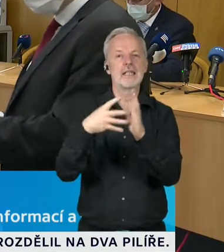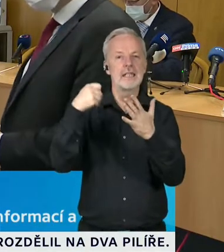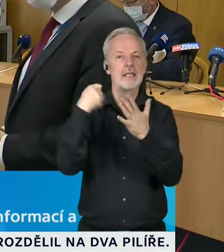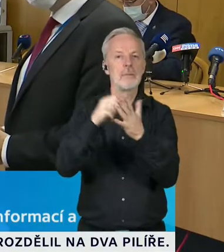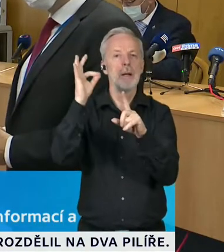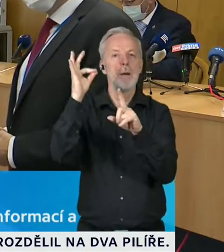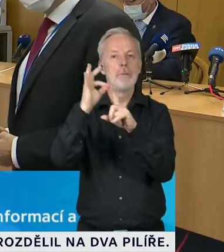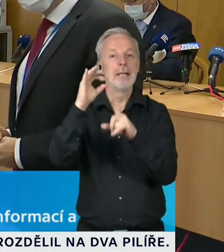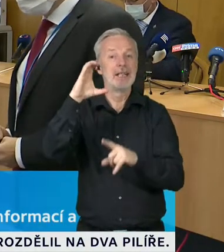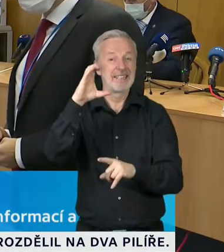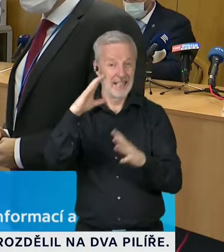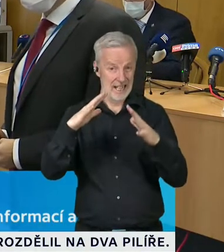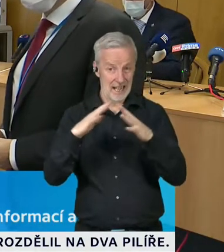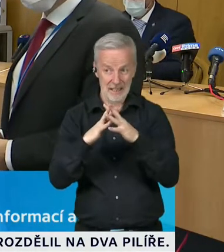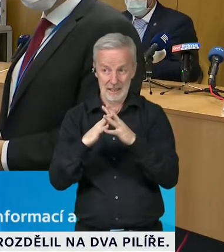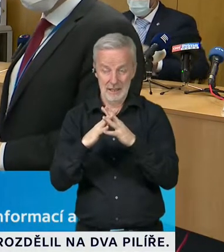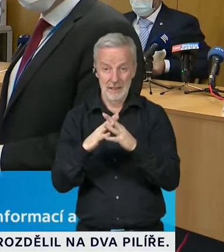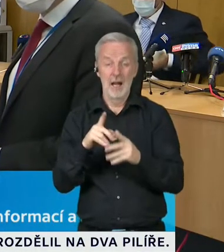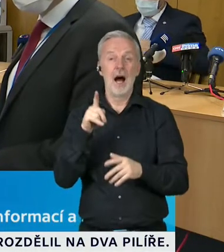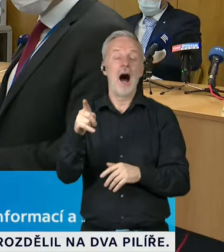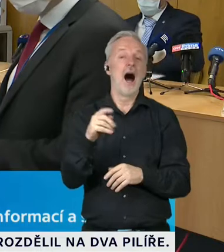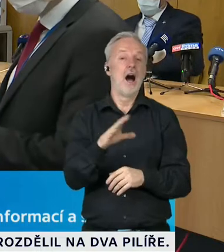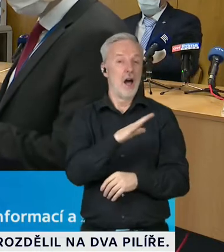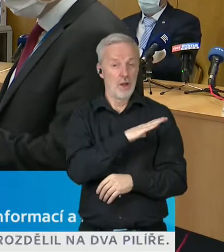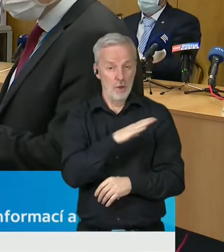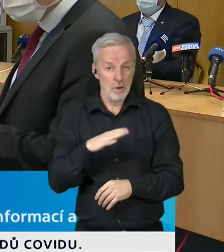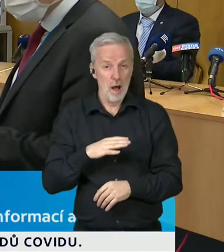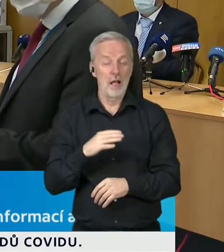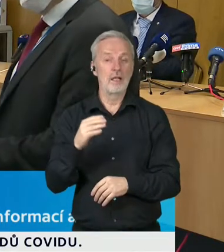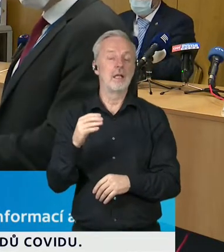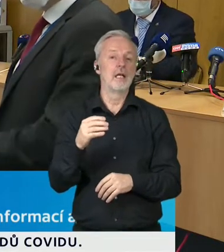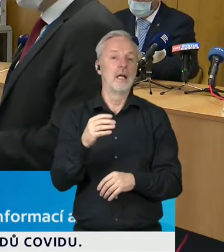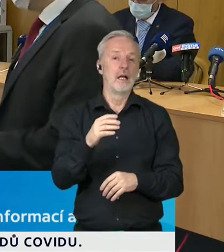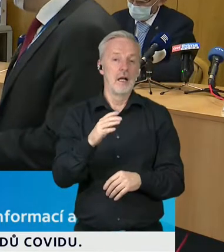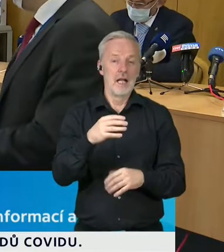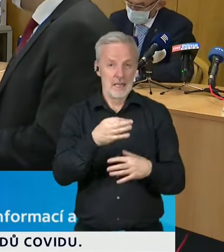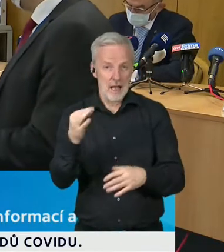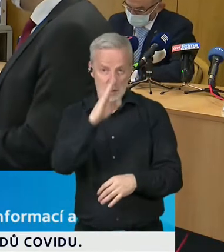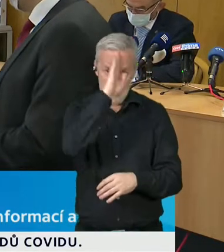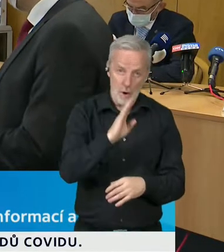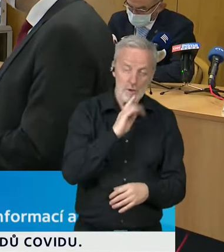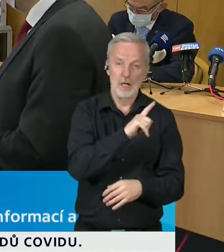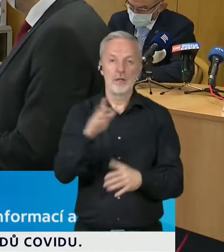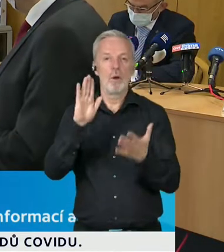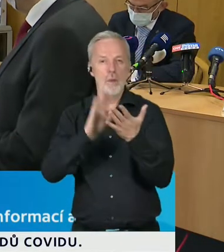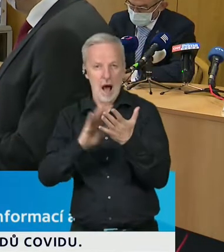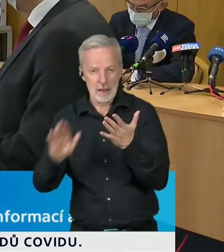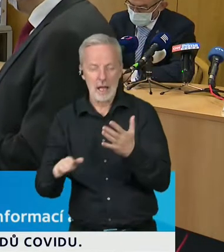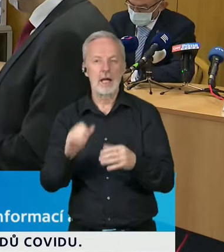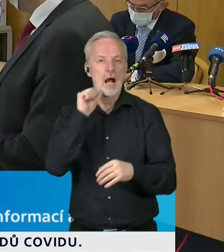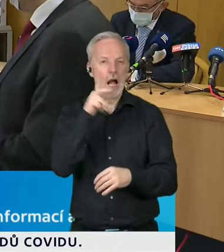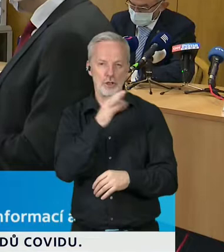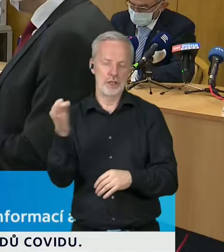proto, že se v běžných pracovních dnech realizuje něco mezi 23 až 25 tisíci testů. A vidíte